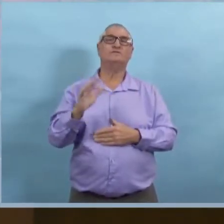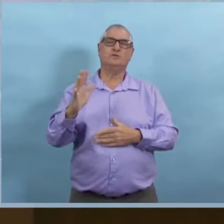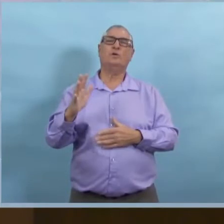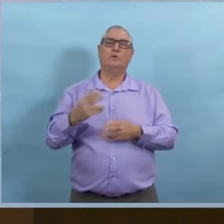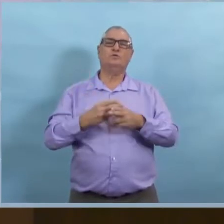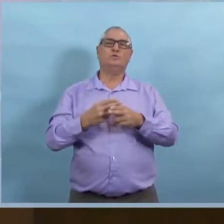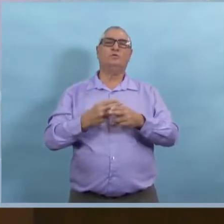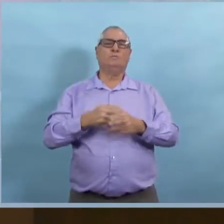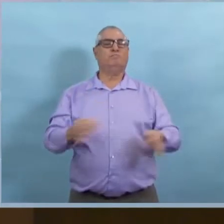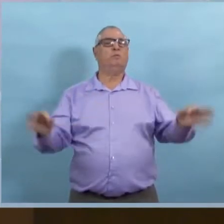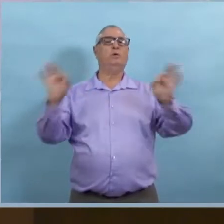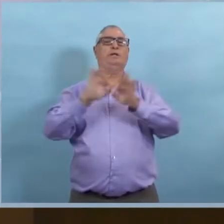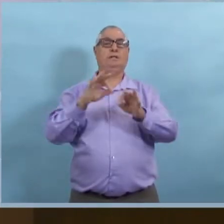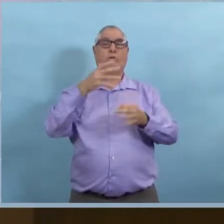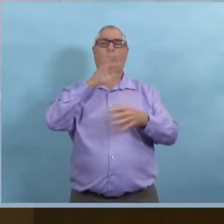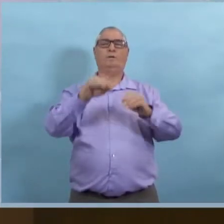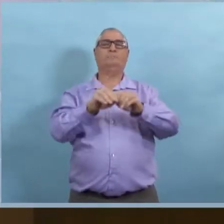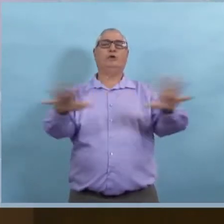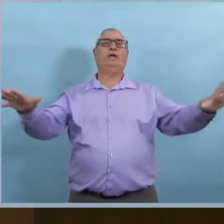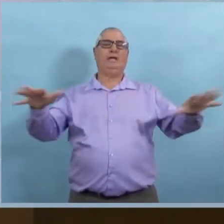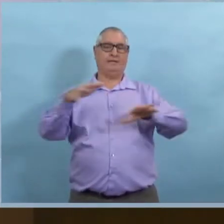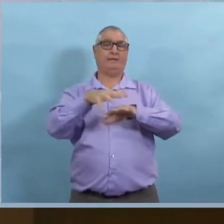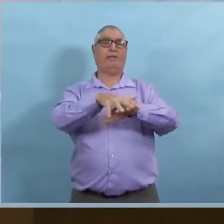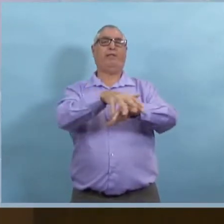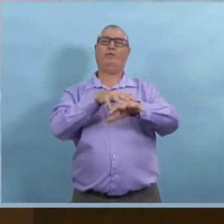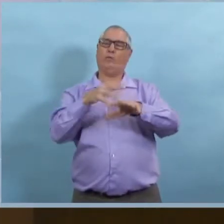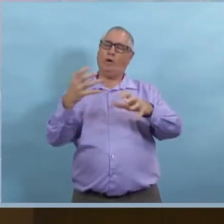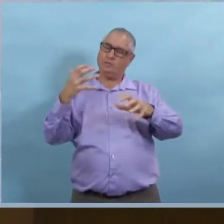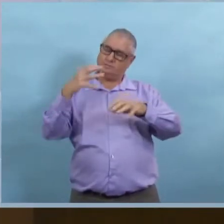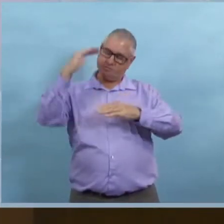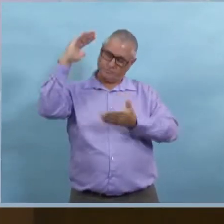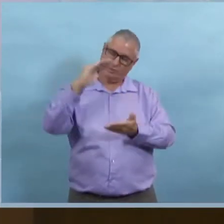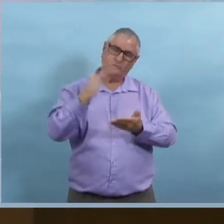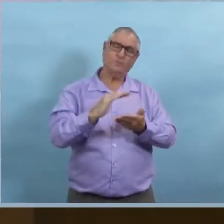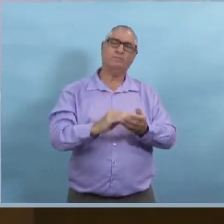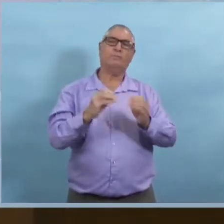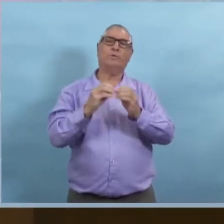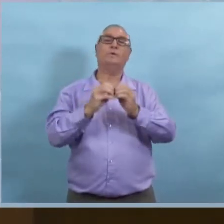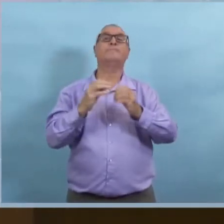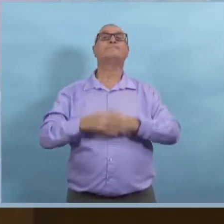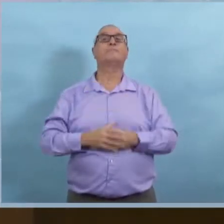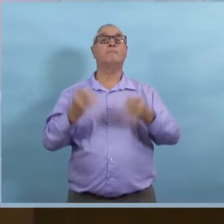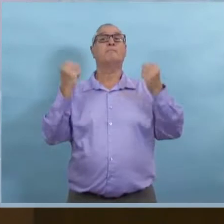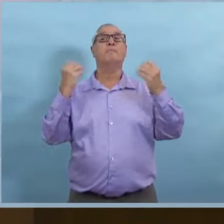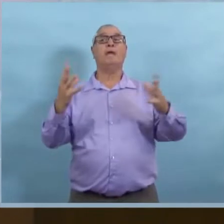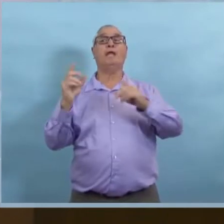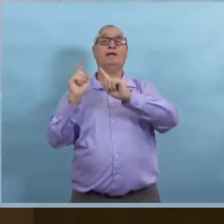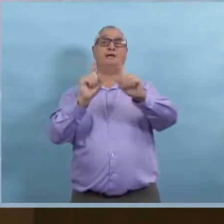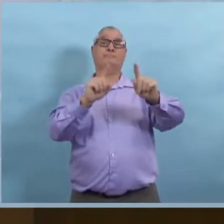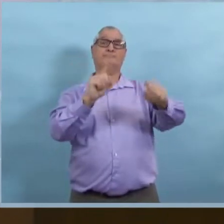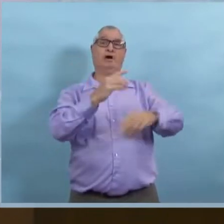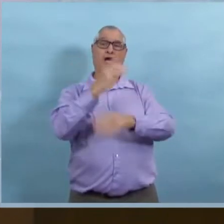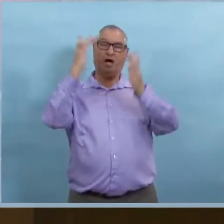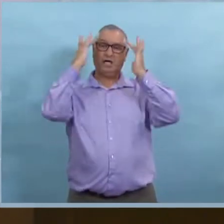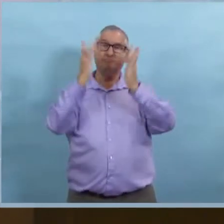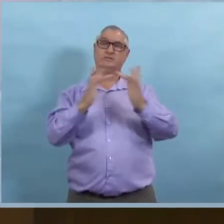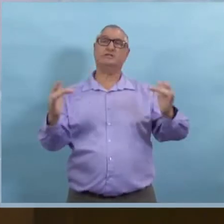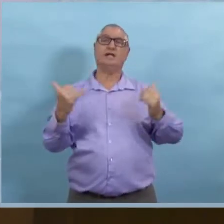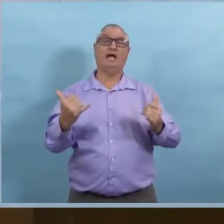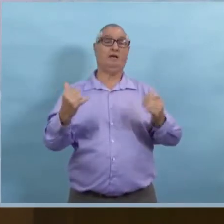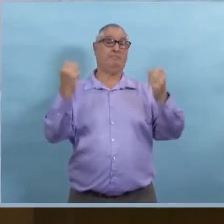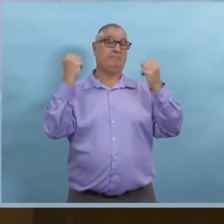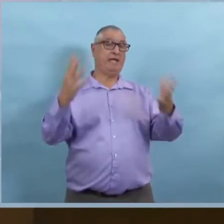Il nous faut absolument réduire la transmission communautaire de ce virus. Nous devons réduire le nombre d'hospitalisations et de décès.